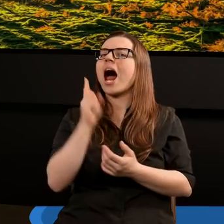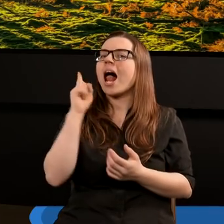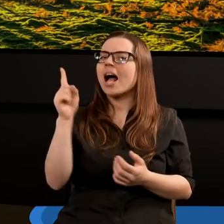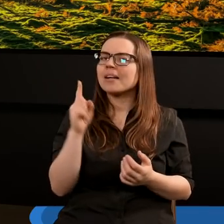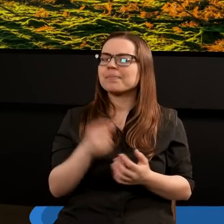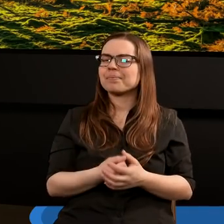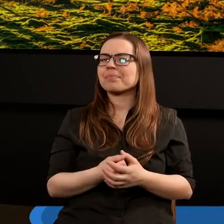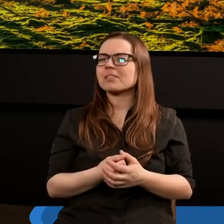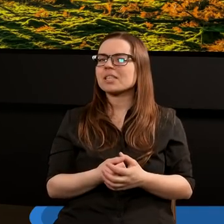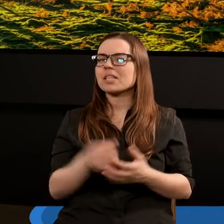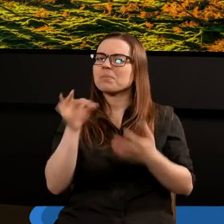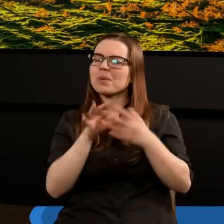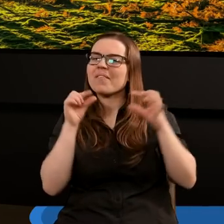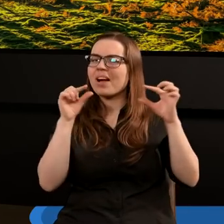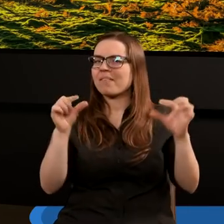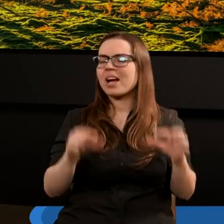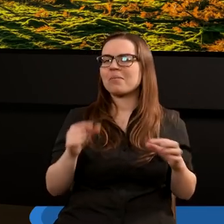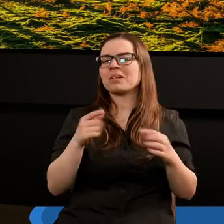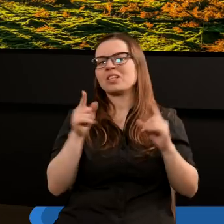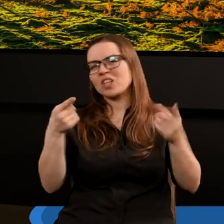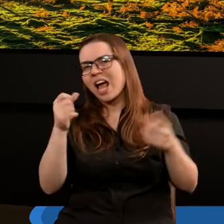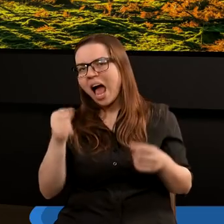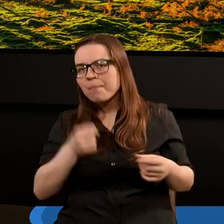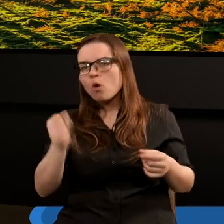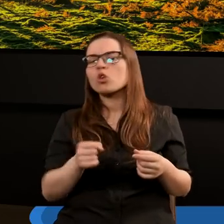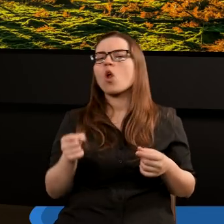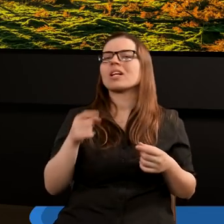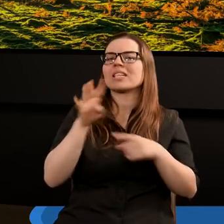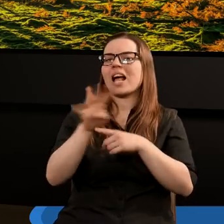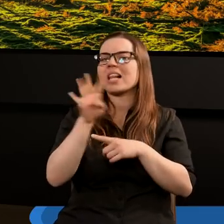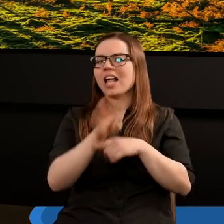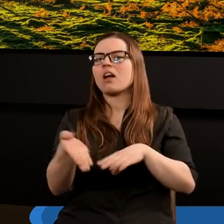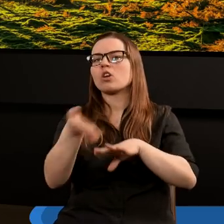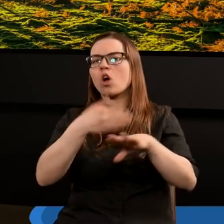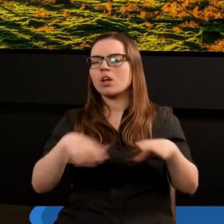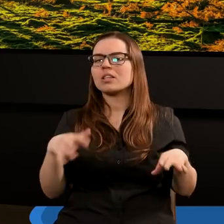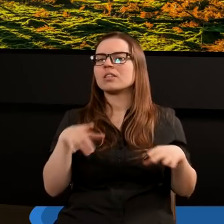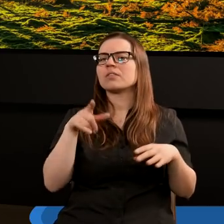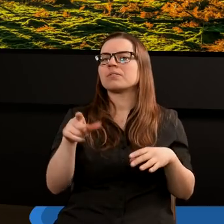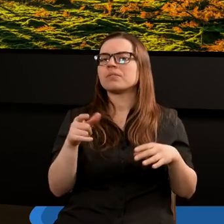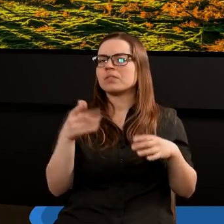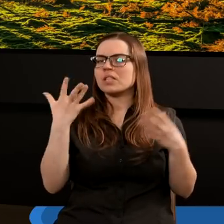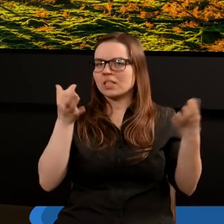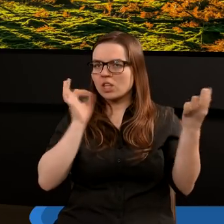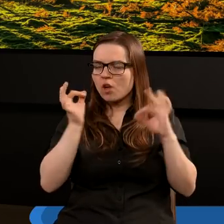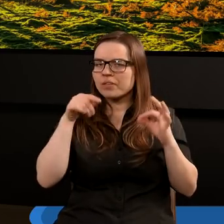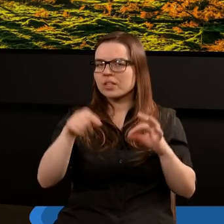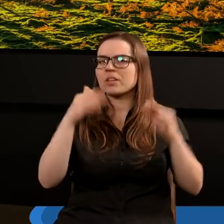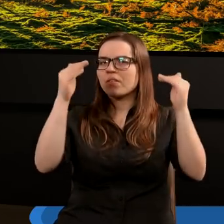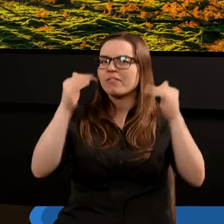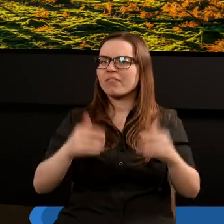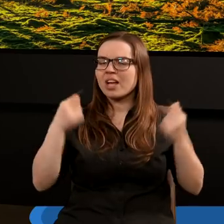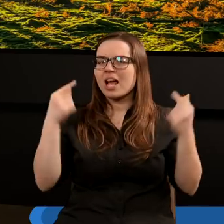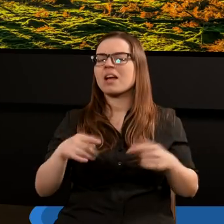zerknijmy jeszcze na pewien fragment z Księgi Dziejów Apostolskich, z czternastego rozdziału. Chciałbym posłużyć się tutaj